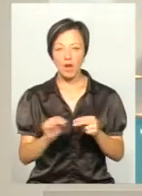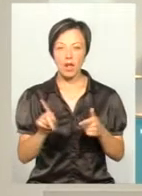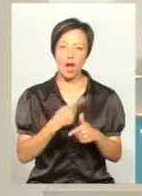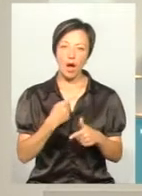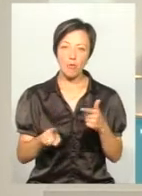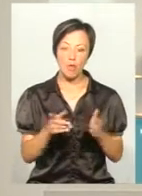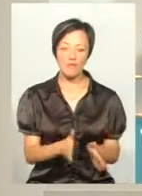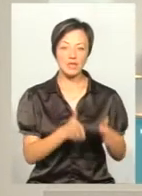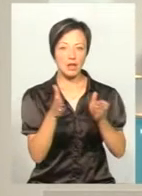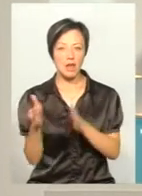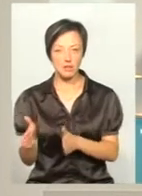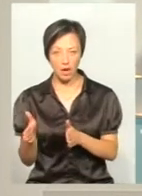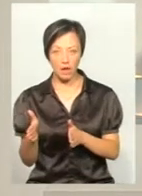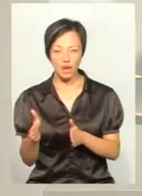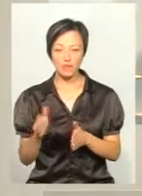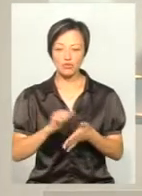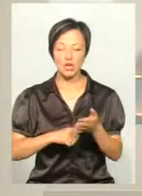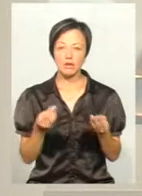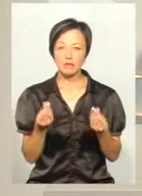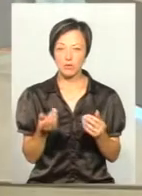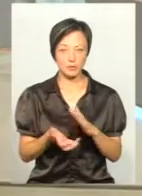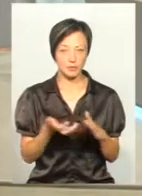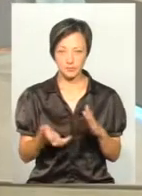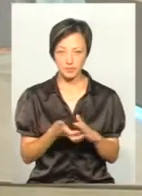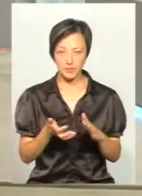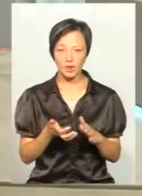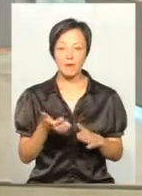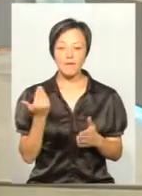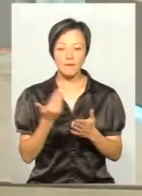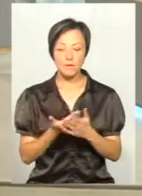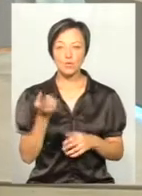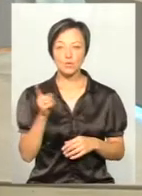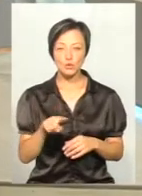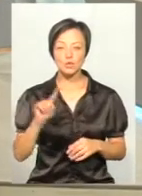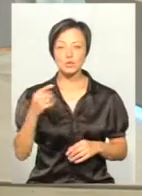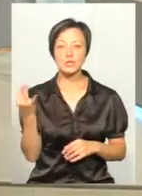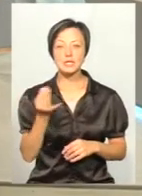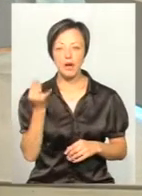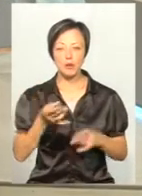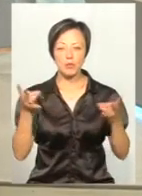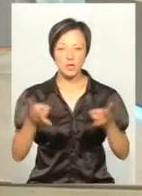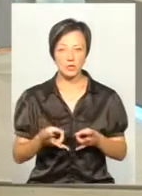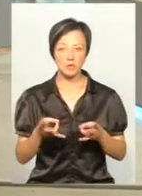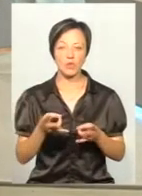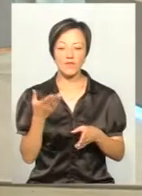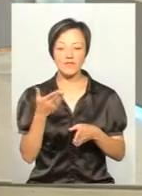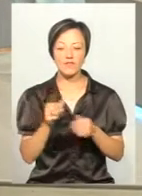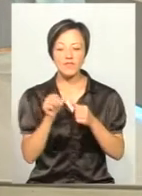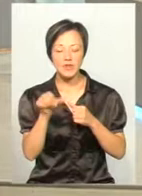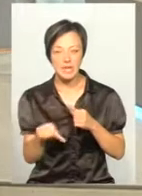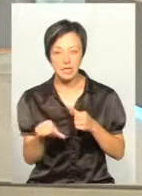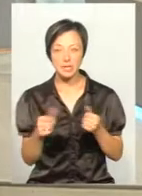відкладає його через брак коштів. Тому дуже цікаво і потрібно, напевно, виділити,